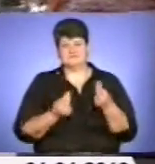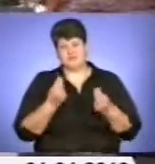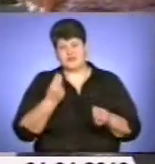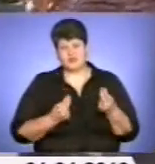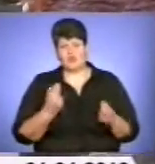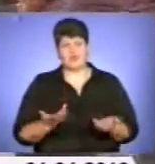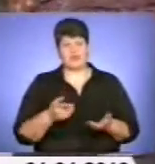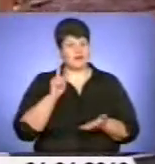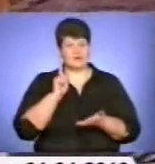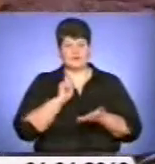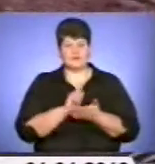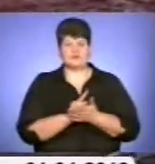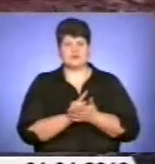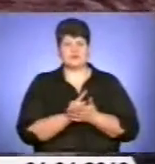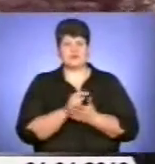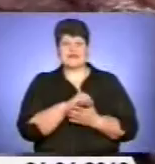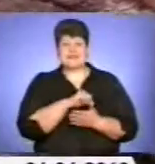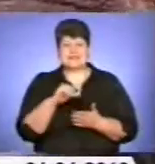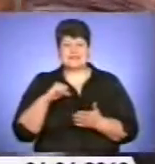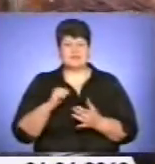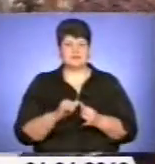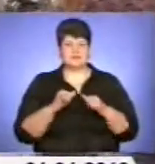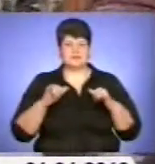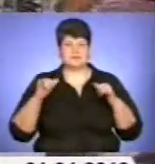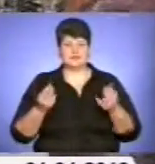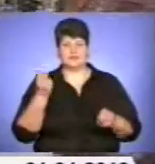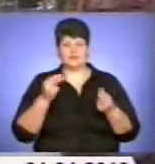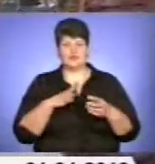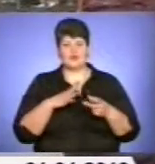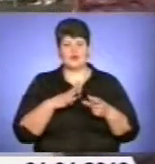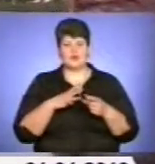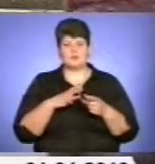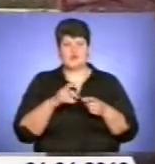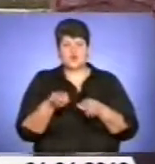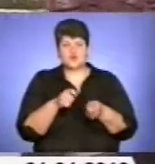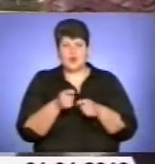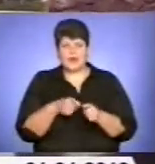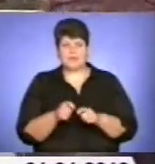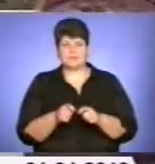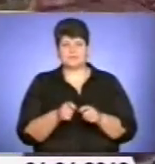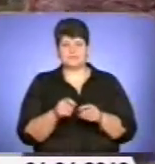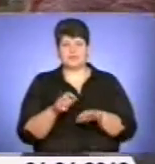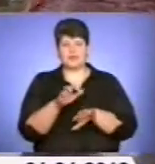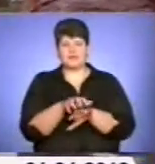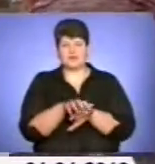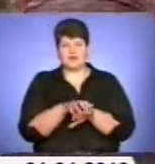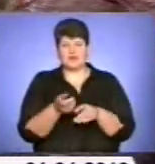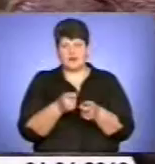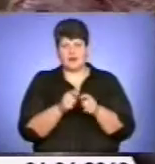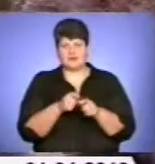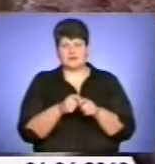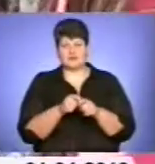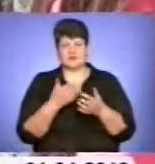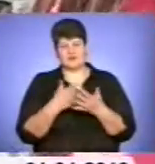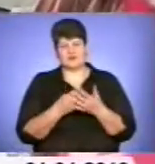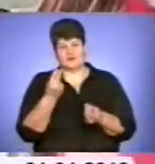Жартували обов'язково. Найбільше, напевно, такий поширений жарт – про шнурки, що там чи зав'язали разом, чи навпаки пожартували, що вони розв